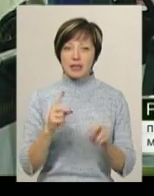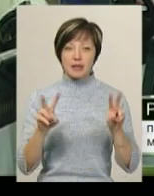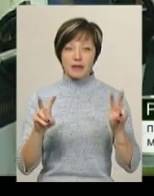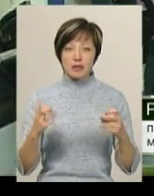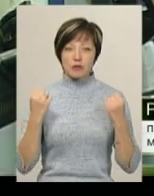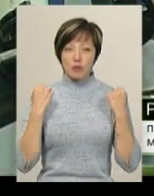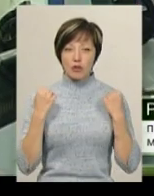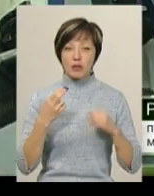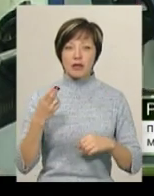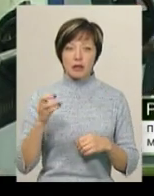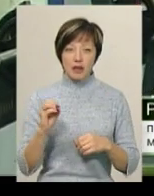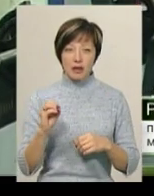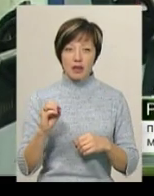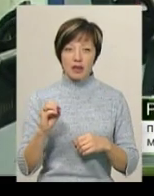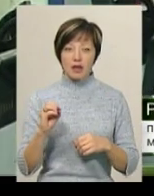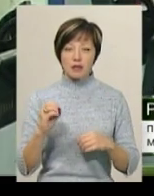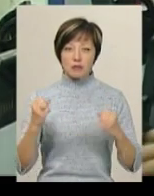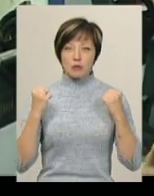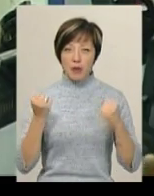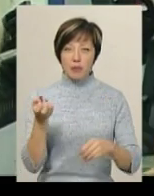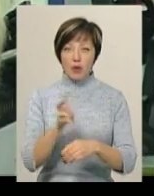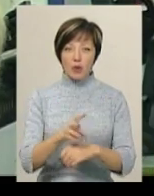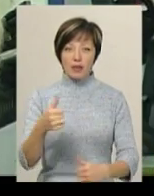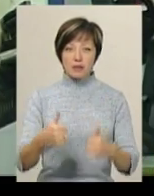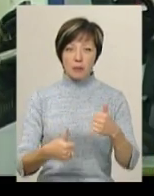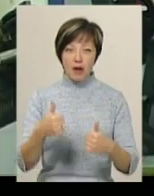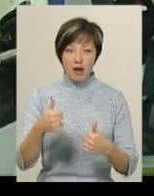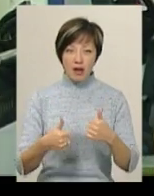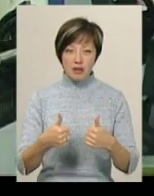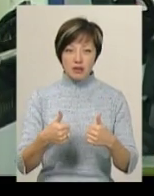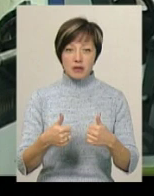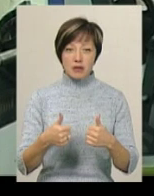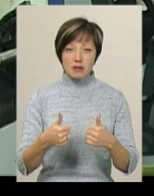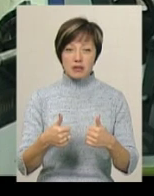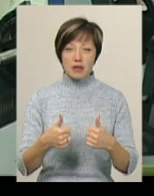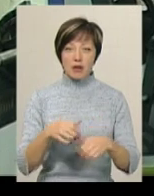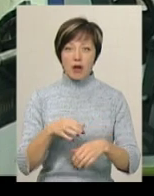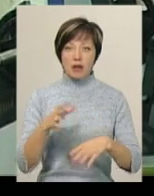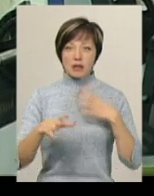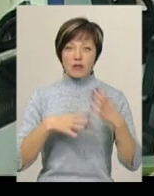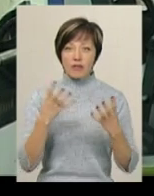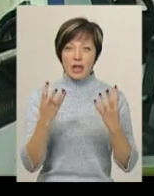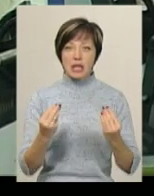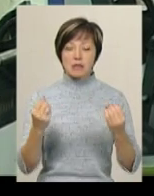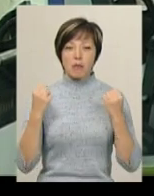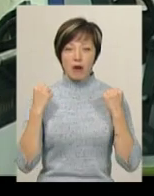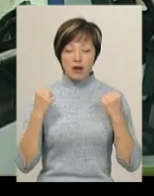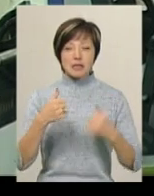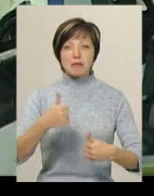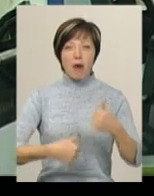атлет приходить на змагання, тобто підводить себе, і в день змагань він знаходиться